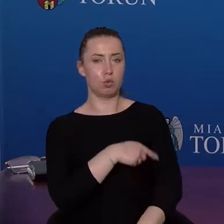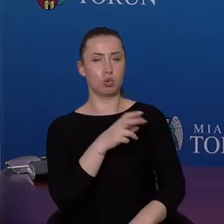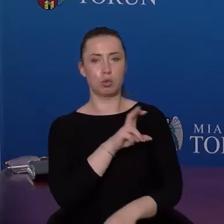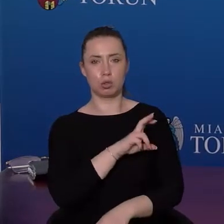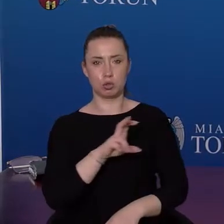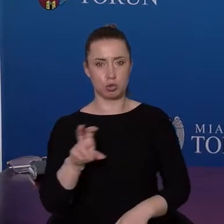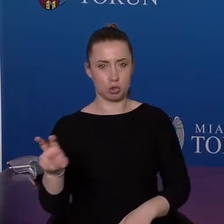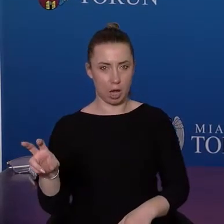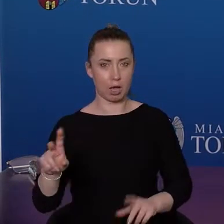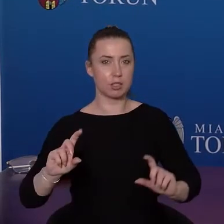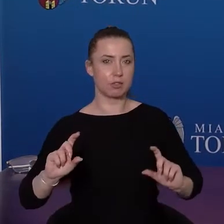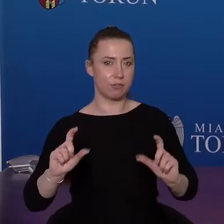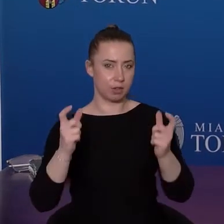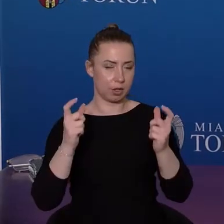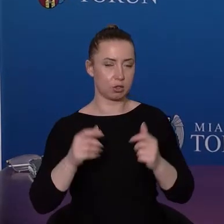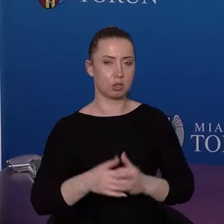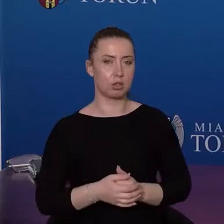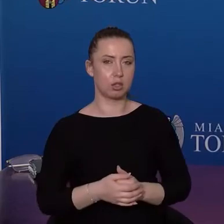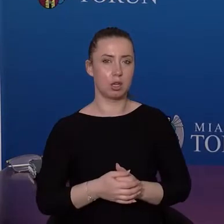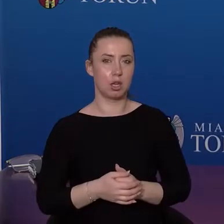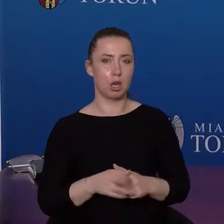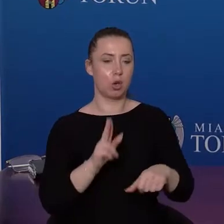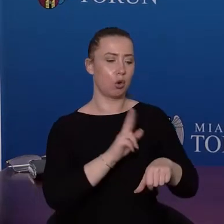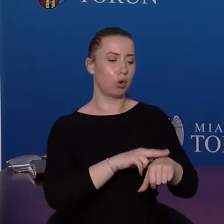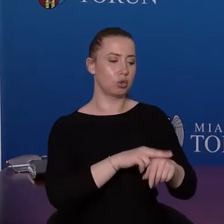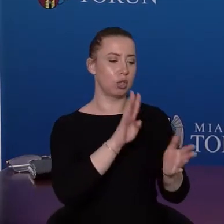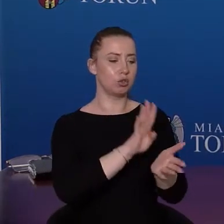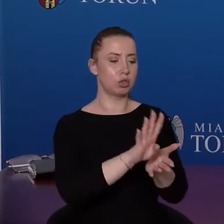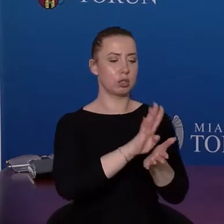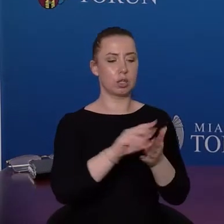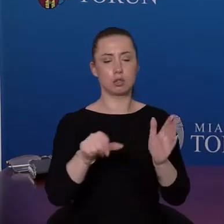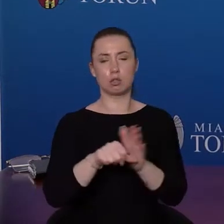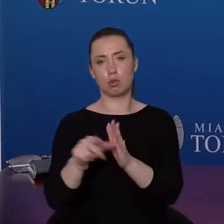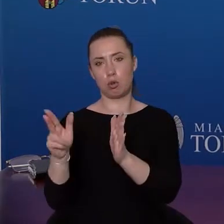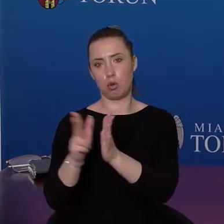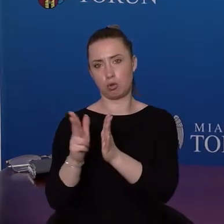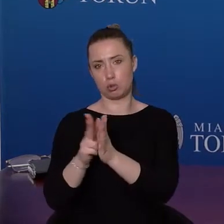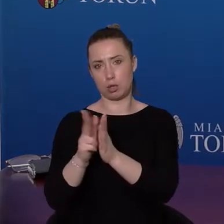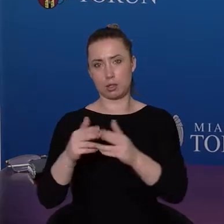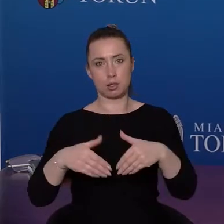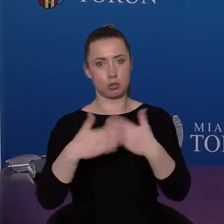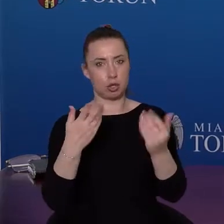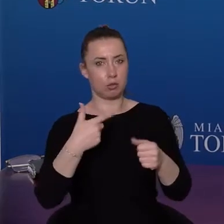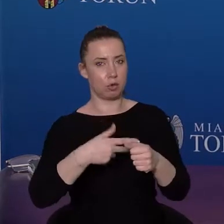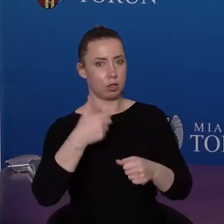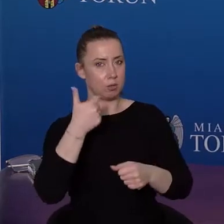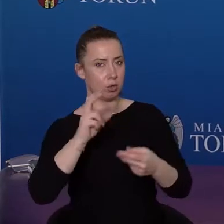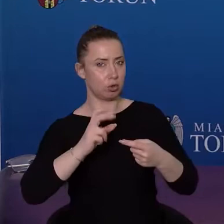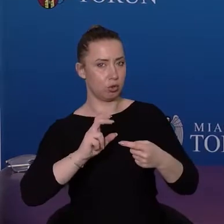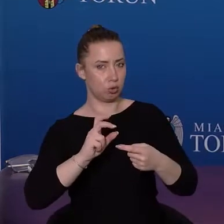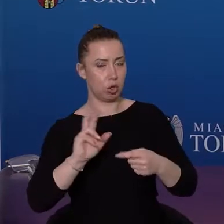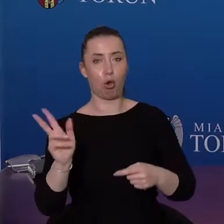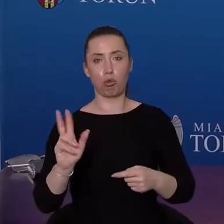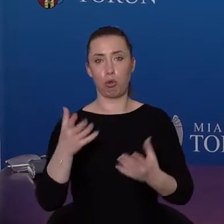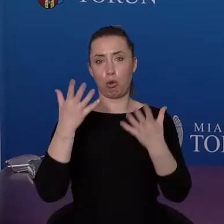trwania tego wydarzenia, wspomniane godziny 14.00 do 18.00, 21.00 grudnia. Także osoby,